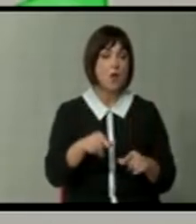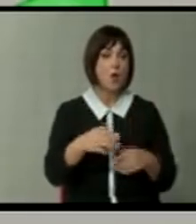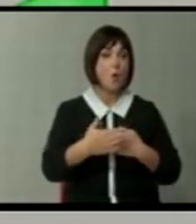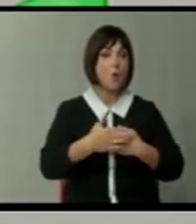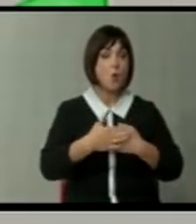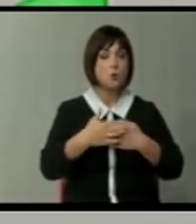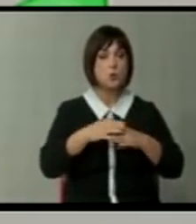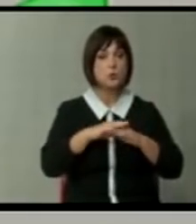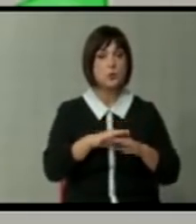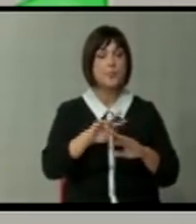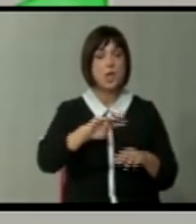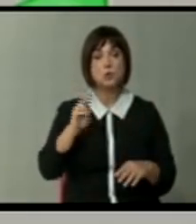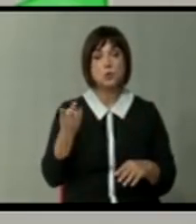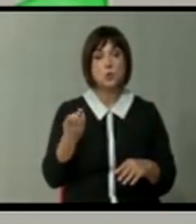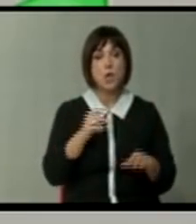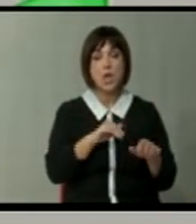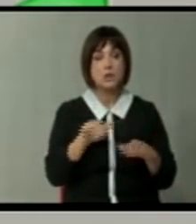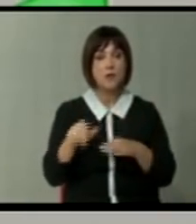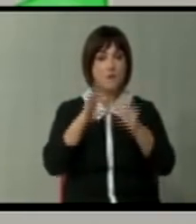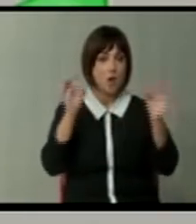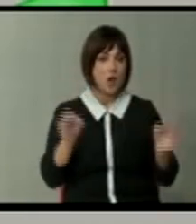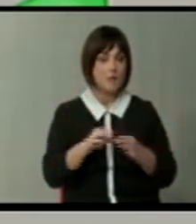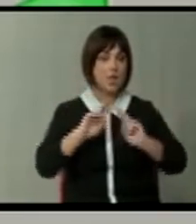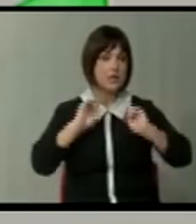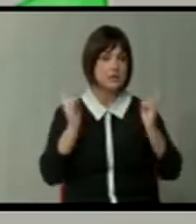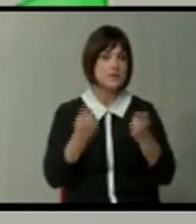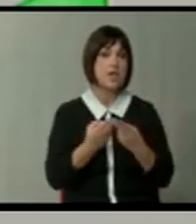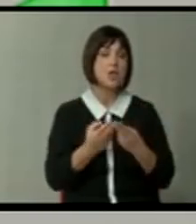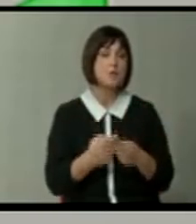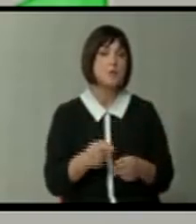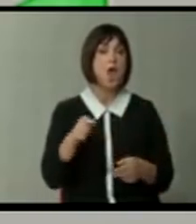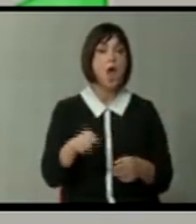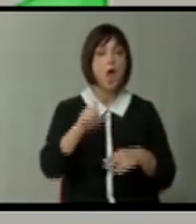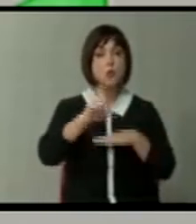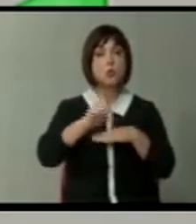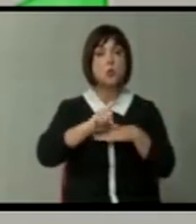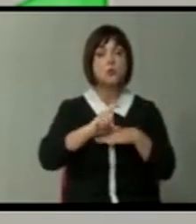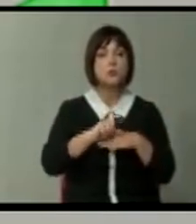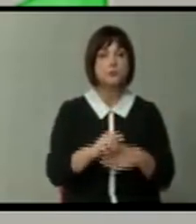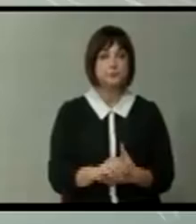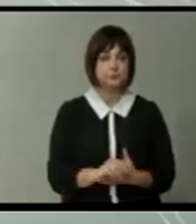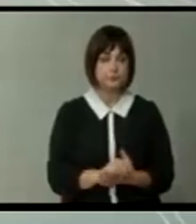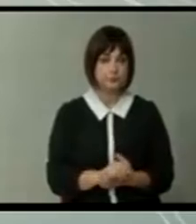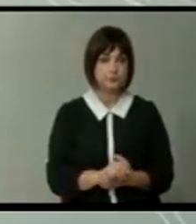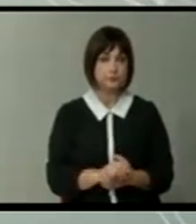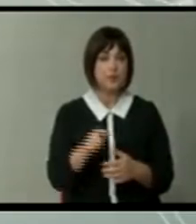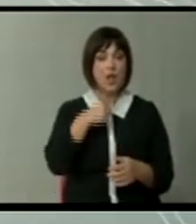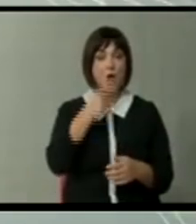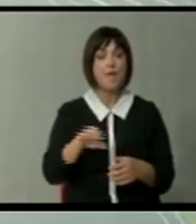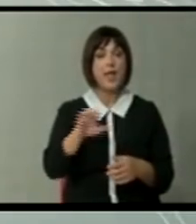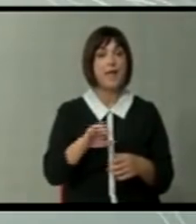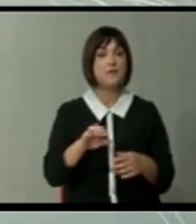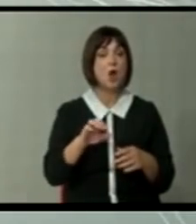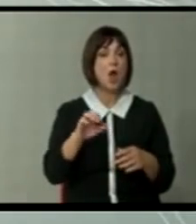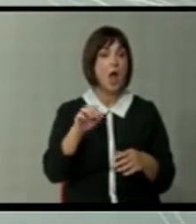целите другите играчи во рамките на светот. А Турција е... Сека да кажете дека овој евроатлантски